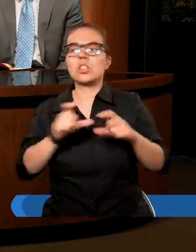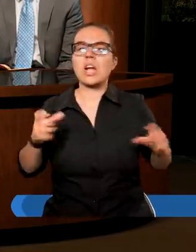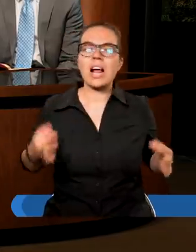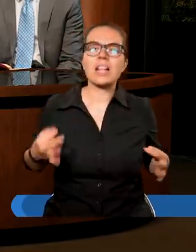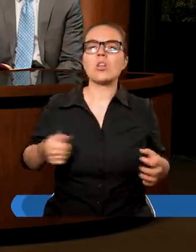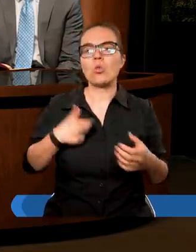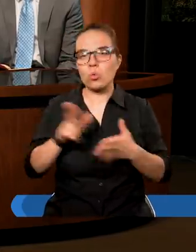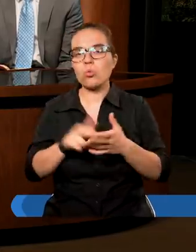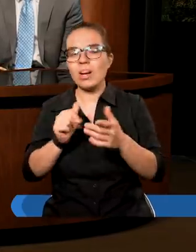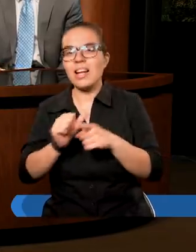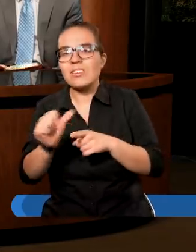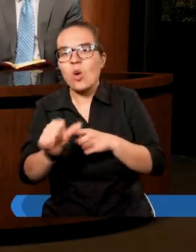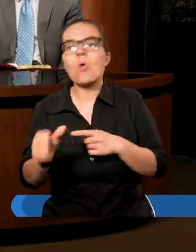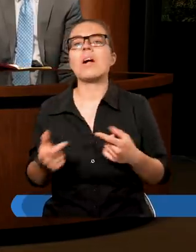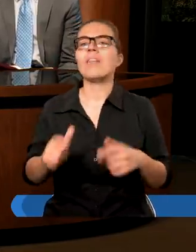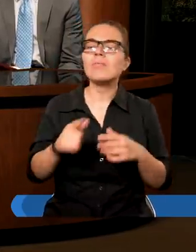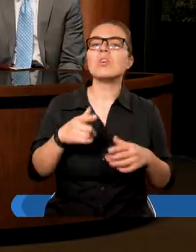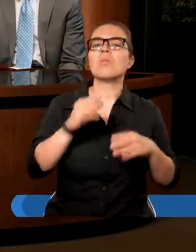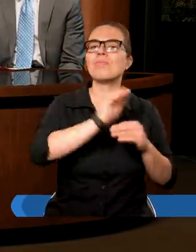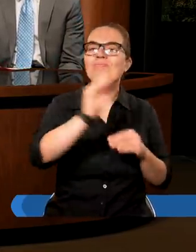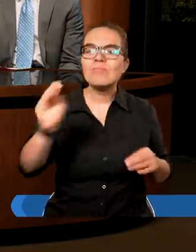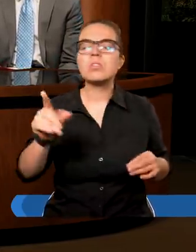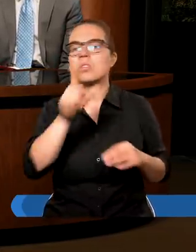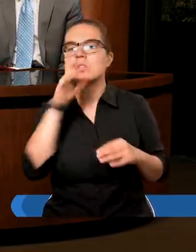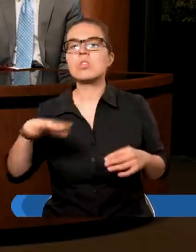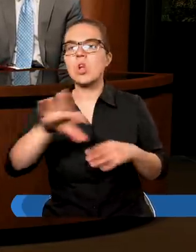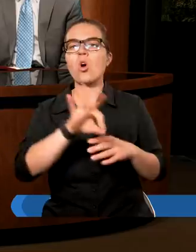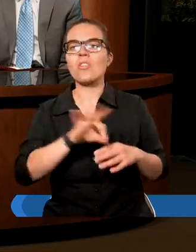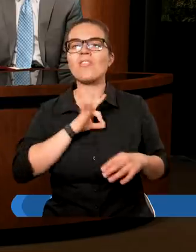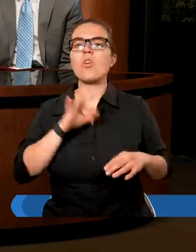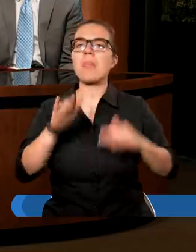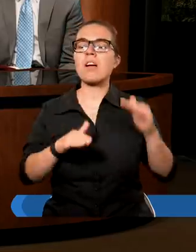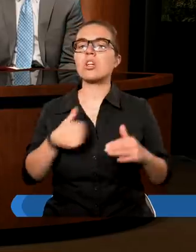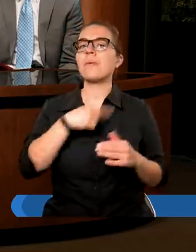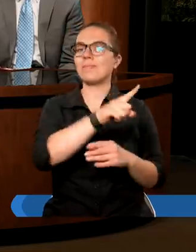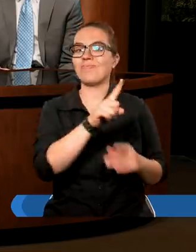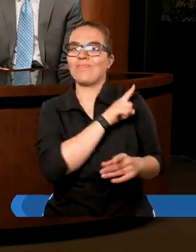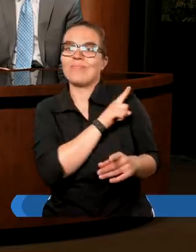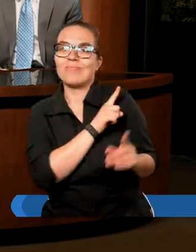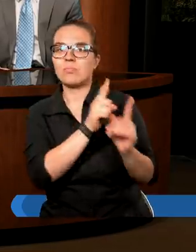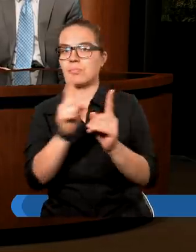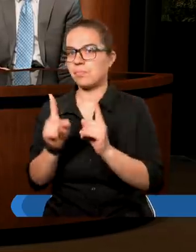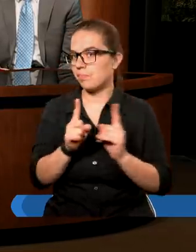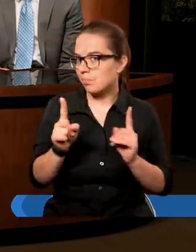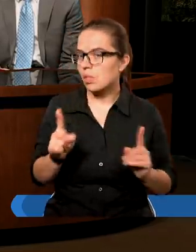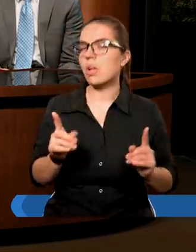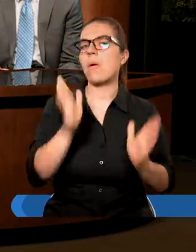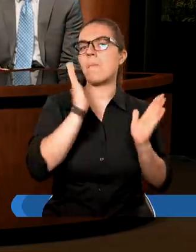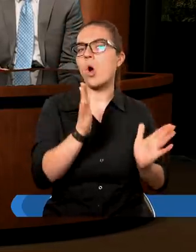poprzedzały to wydarzenie, apeluję do swoich naśladowców czuwajcie, bądźcie